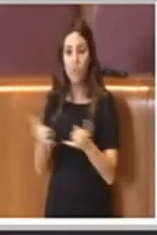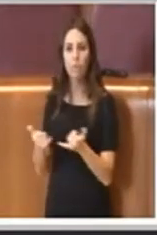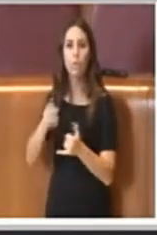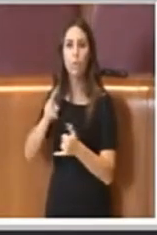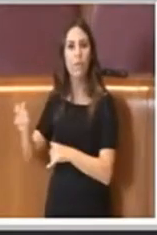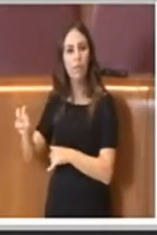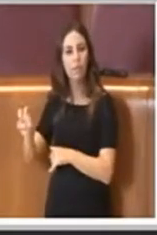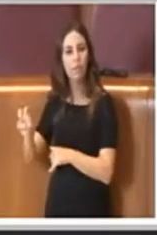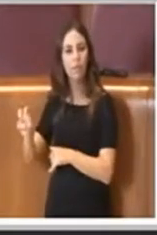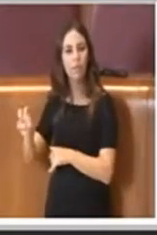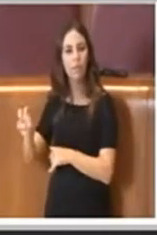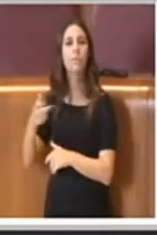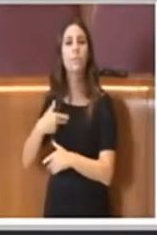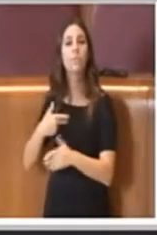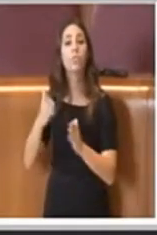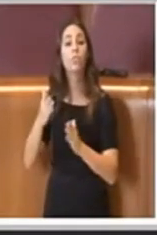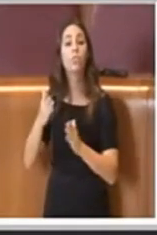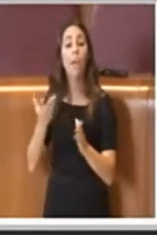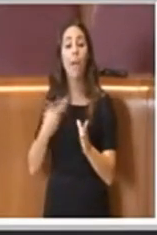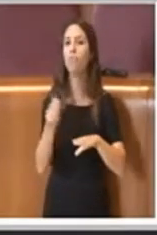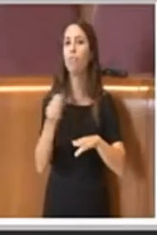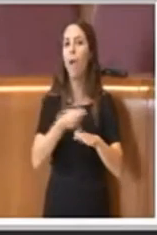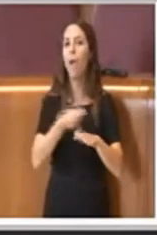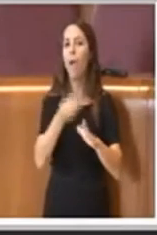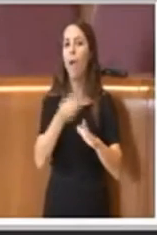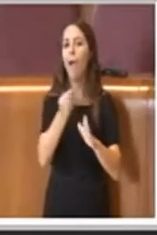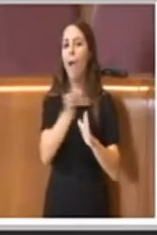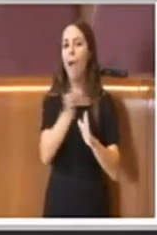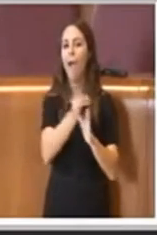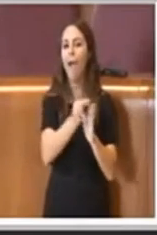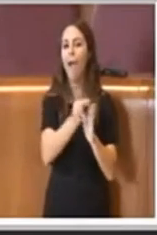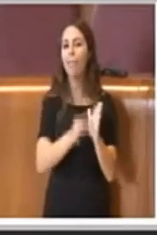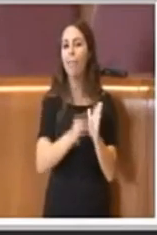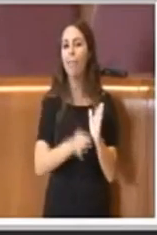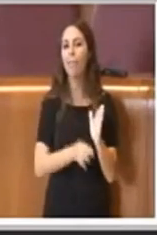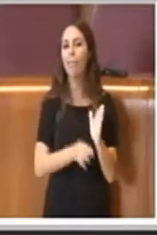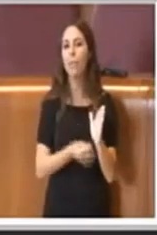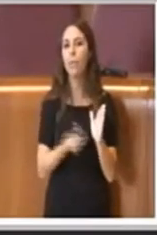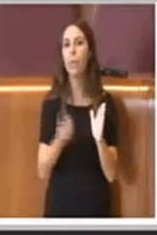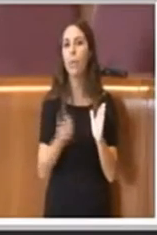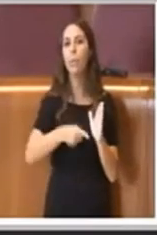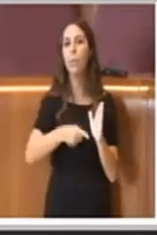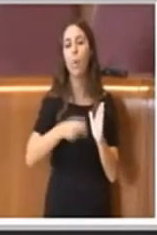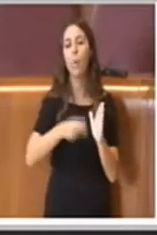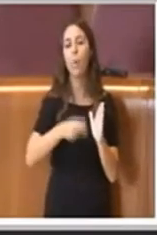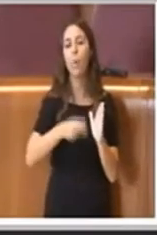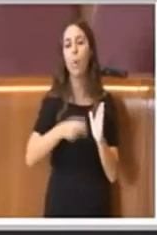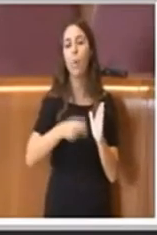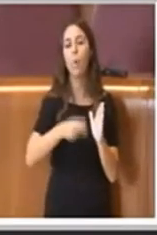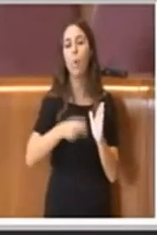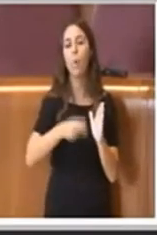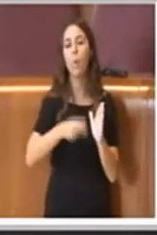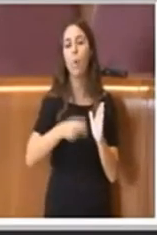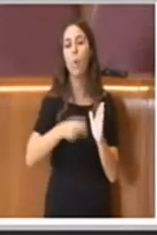sociali e contenga l'aggiornamento dei dati e della normativa almeno al 31-12-2018